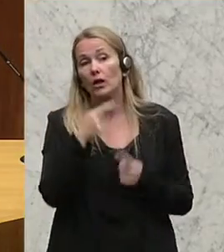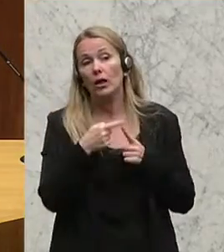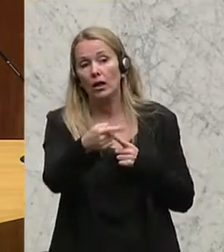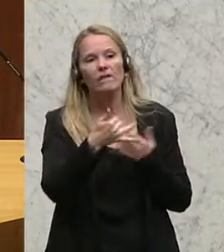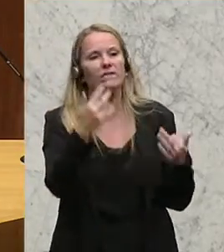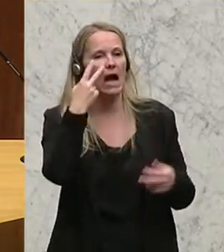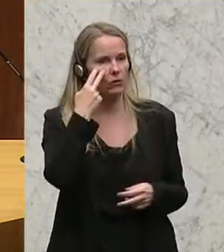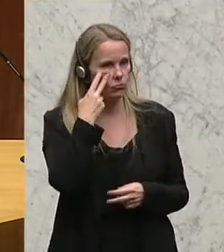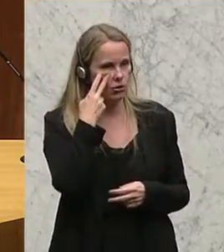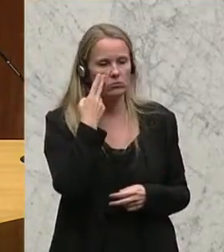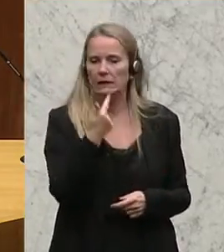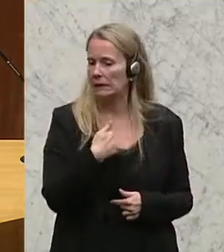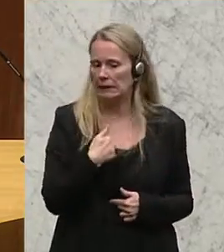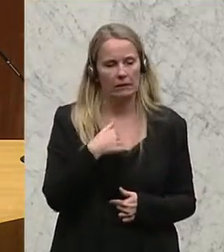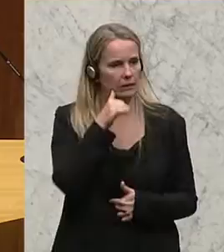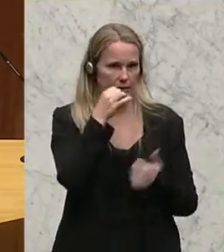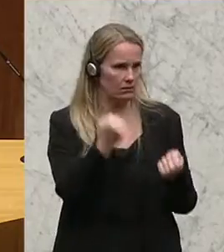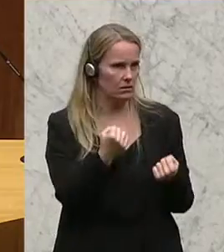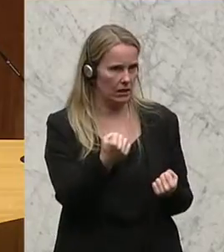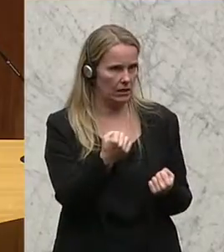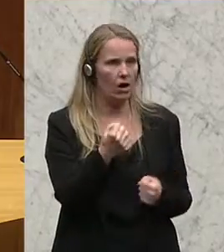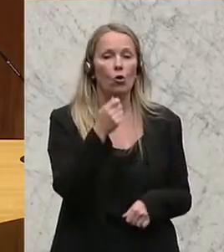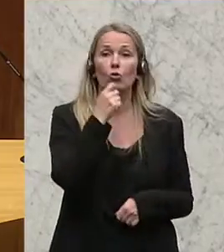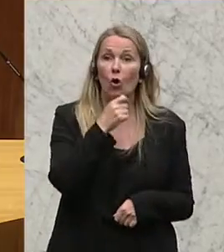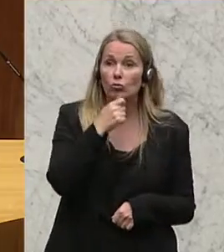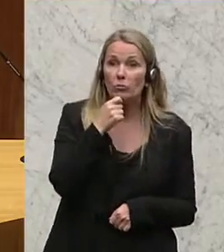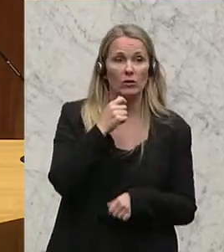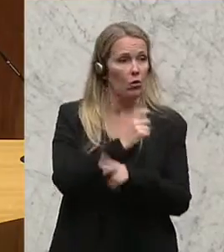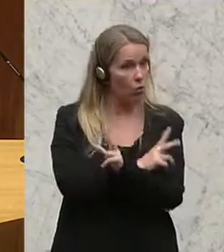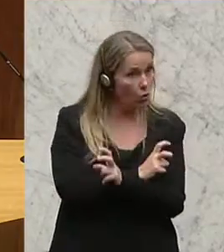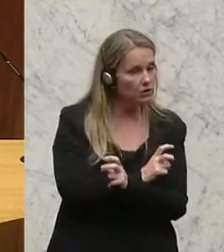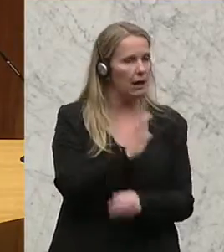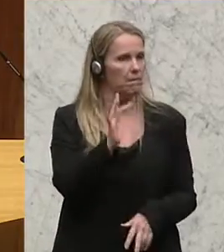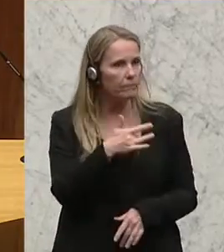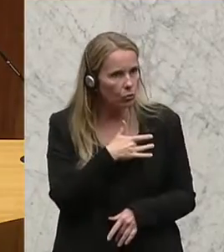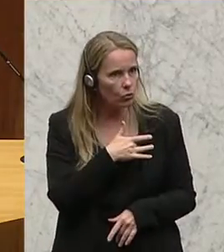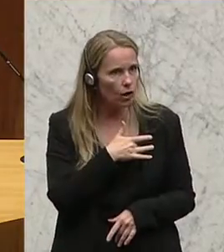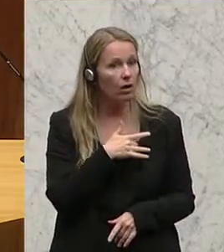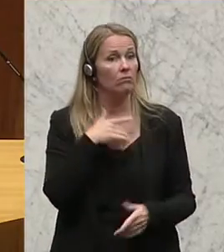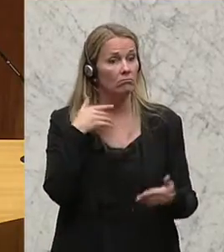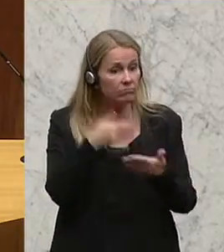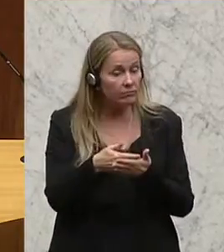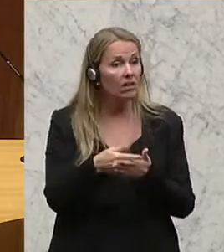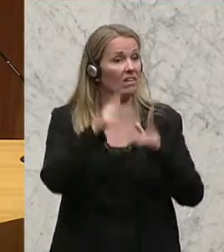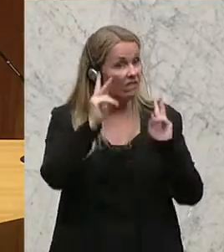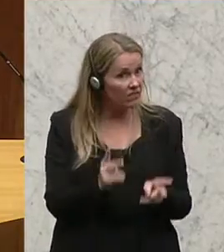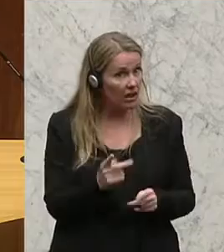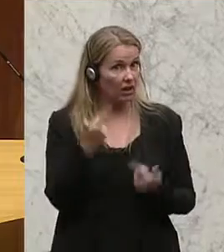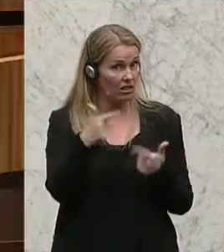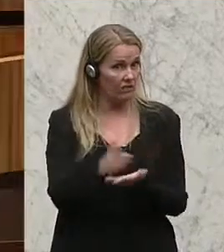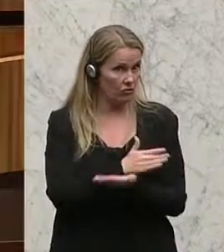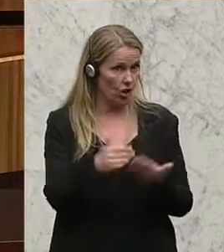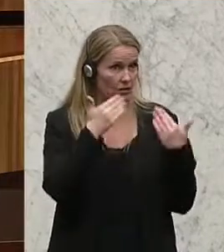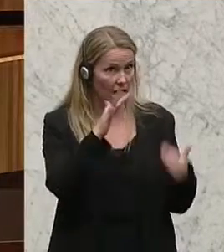Rennen ausgeht. Ich würde nicht darauf wetten, dass der Konsument, der Österreicher, der Bürger in letzter Konsequenz hier das letzte